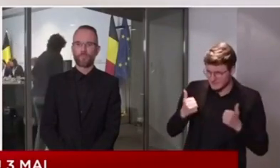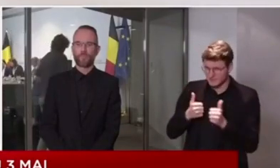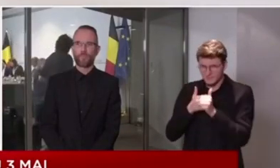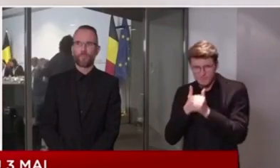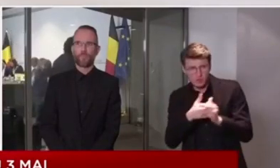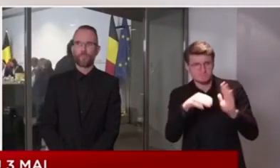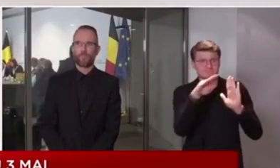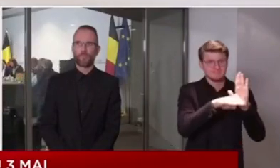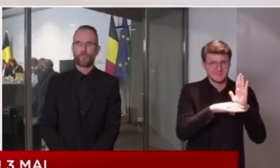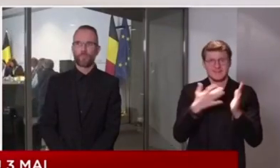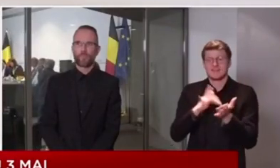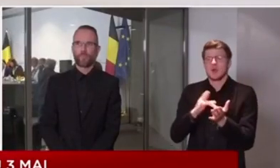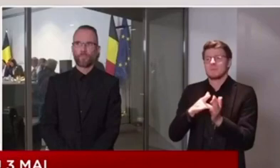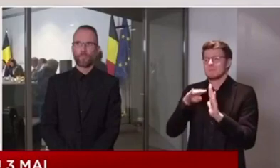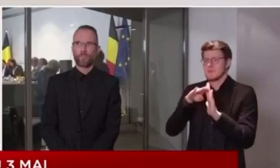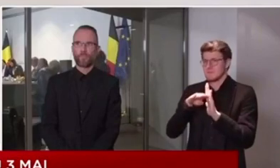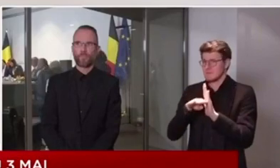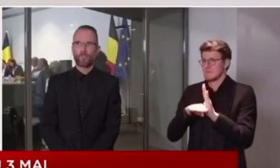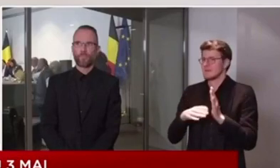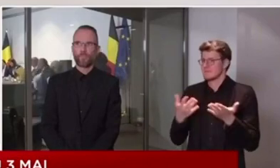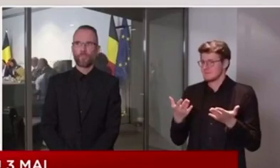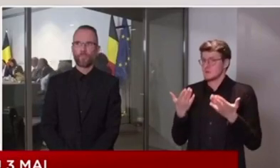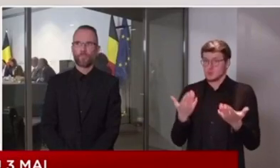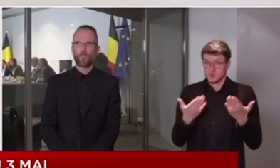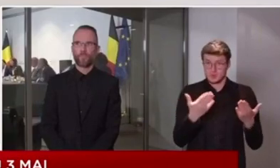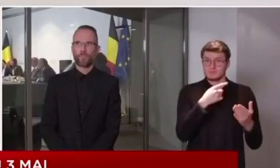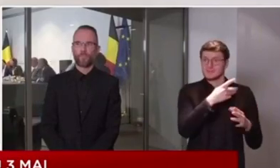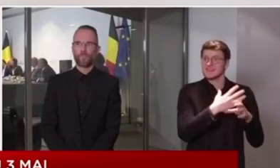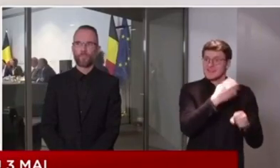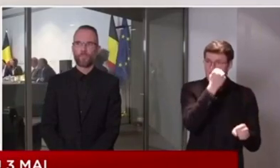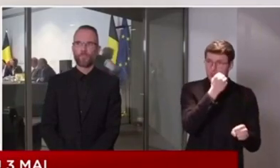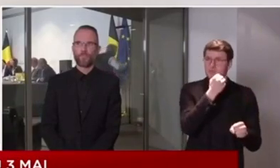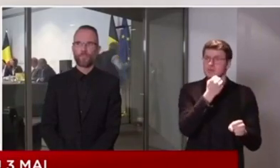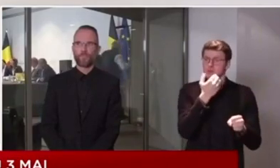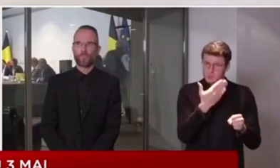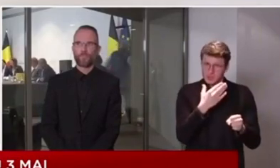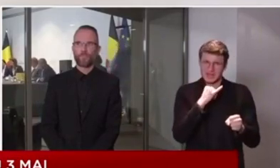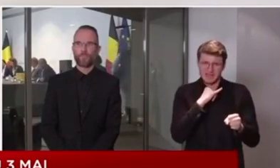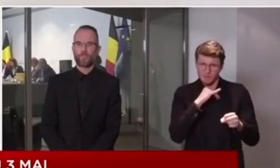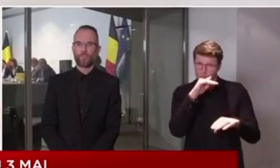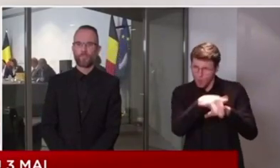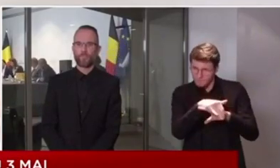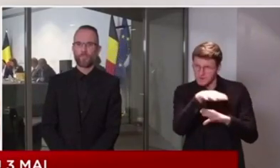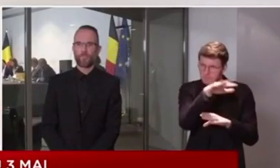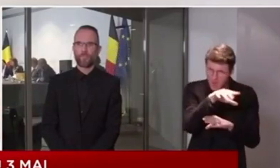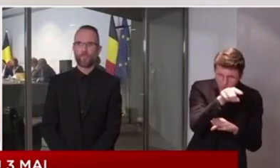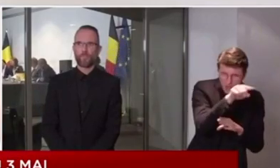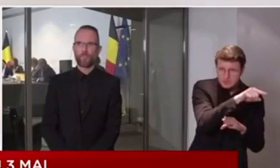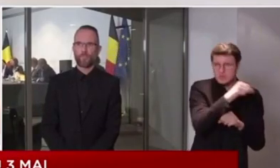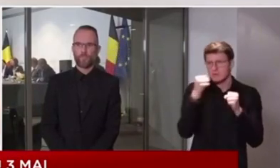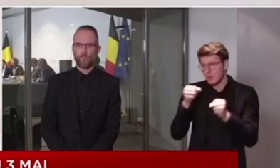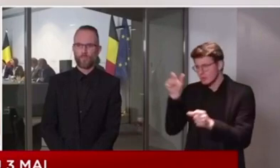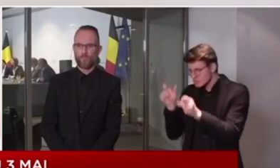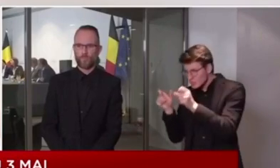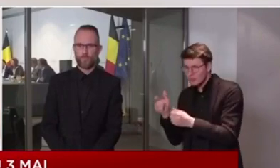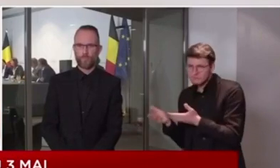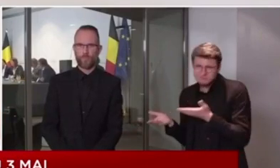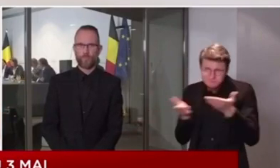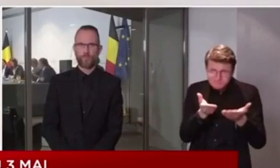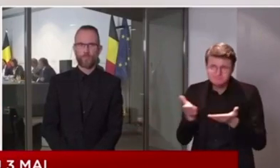La capacité hospitalière est suffisante pour pouvoir soigner tous les patients qui ont besoin de soins.